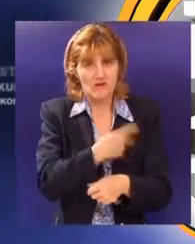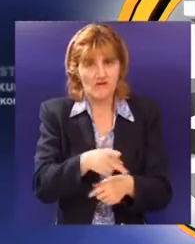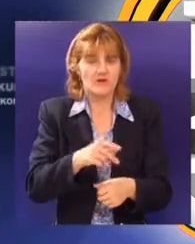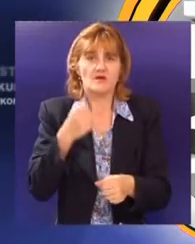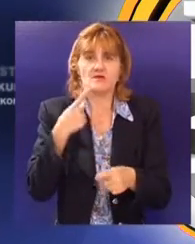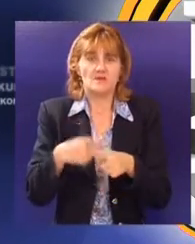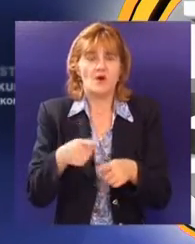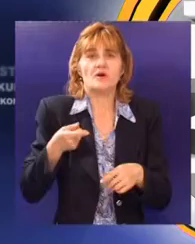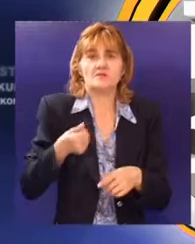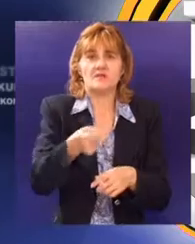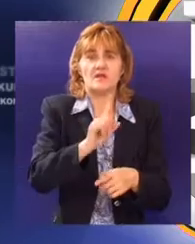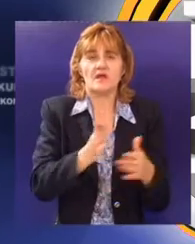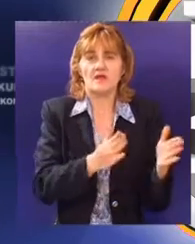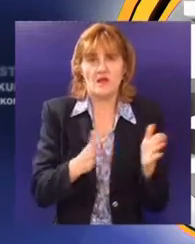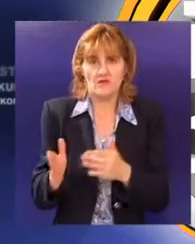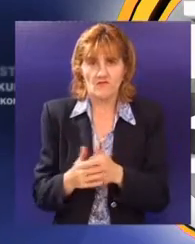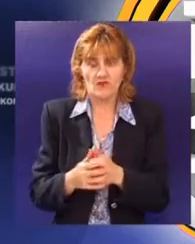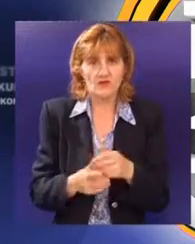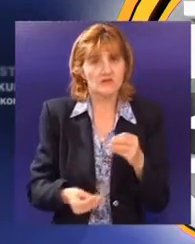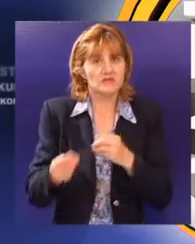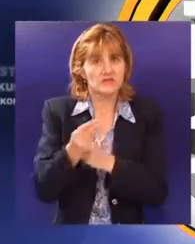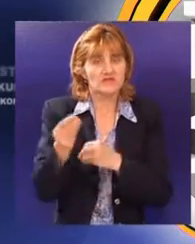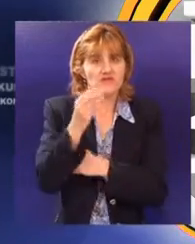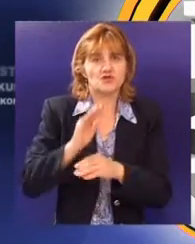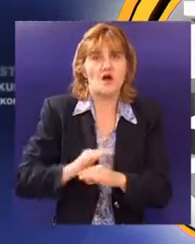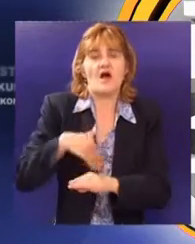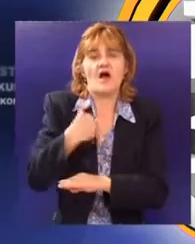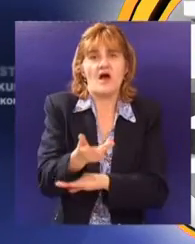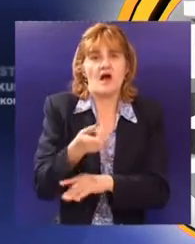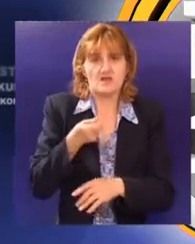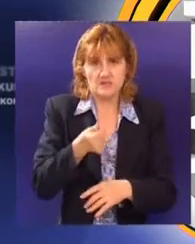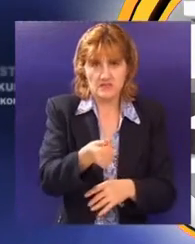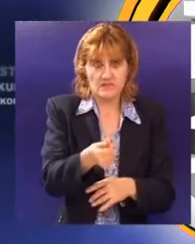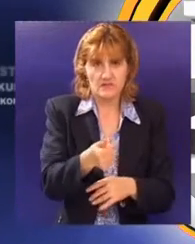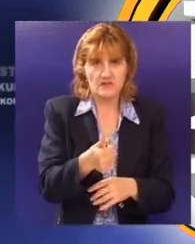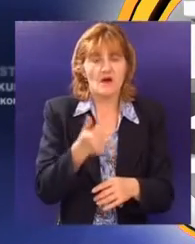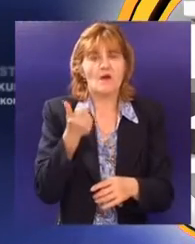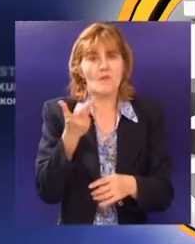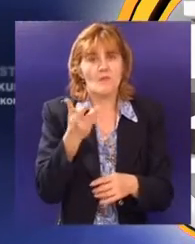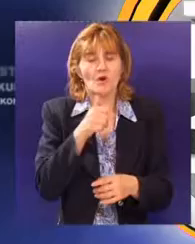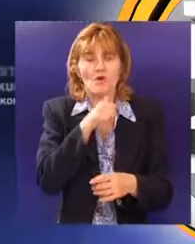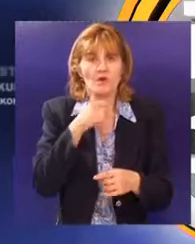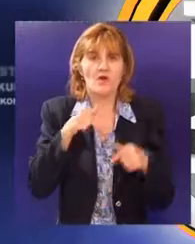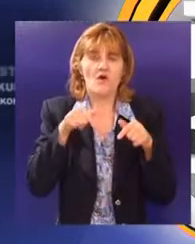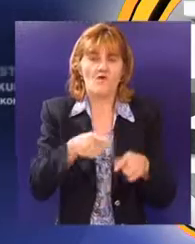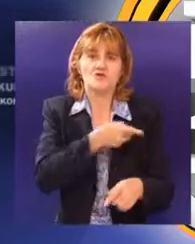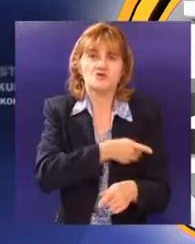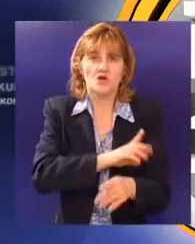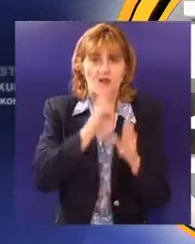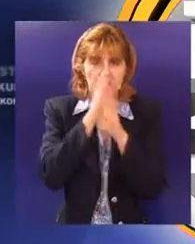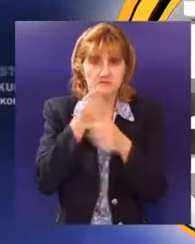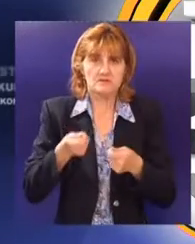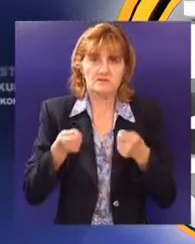odnosima isplata za rada radnicima. Sve više firmi kasnije se isplatama za rada, a sve veći broj radnika koji se na ovu pojavu žale